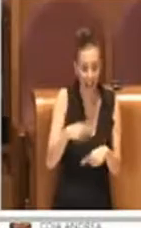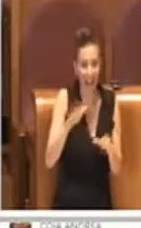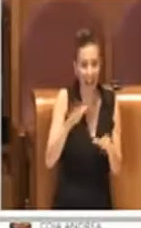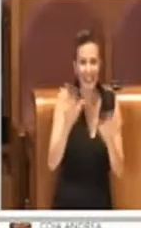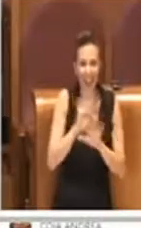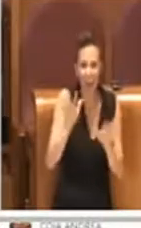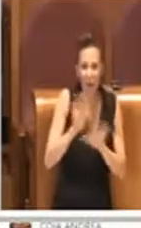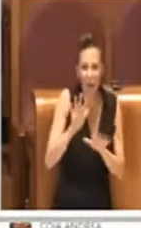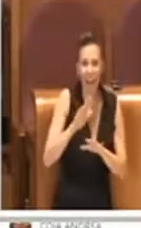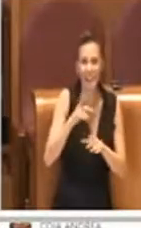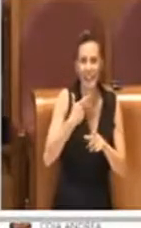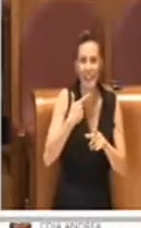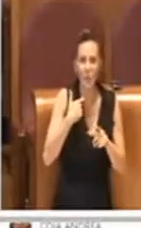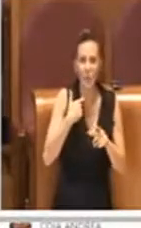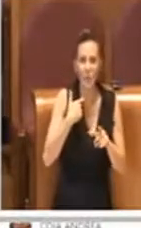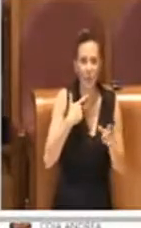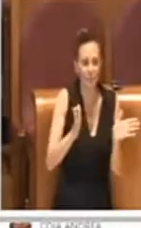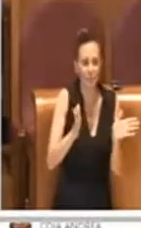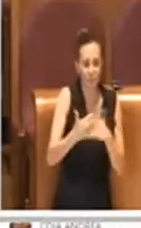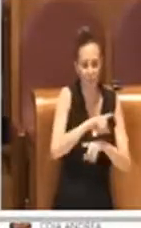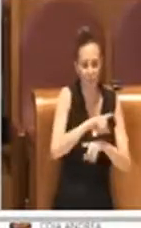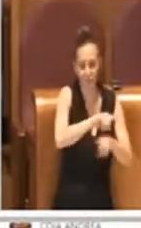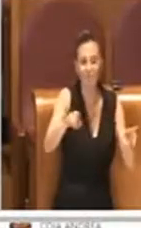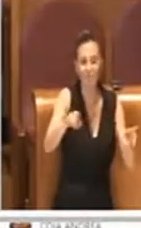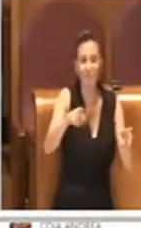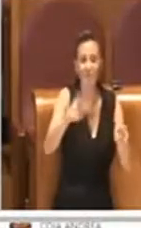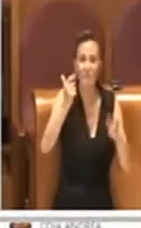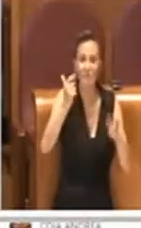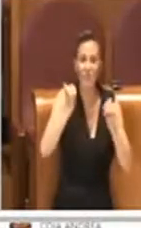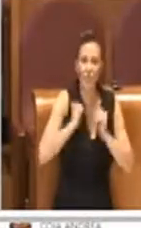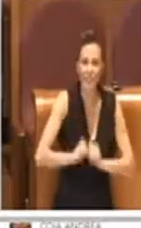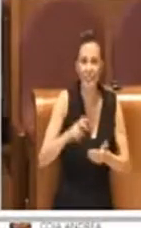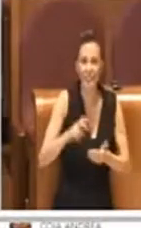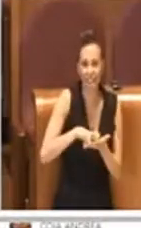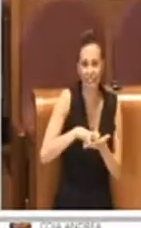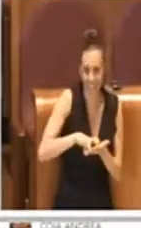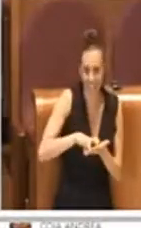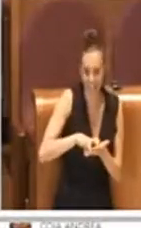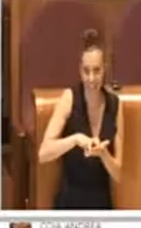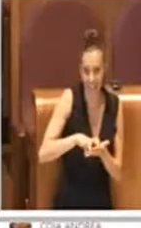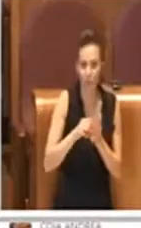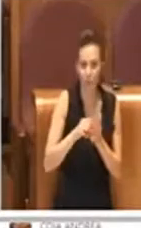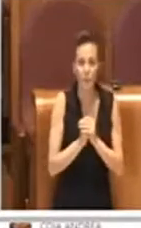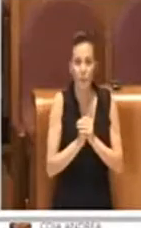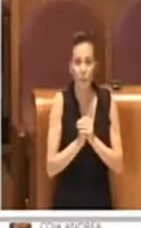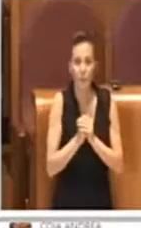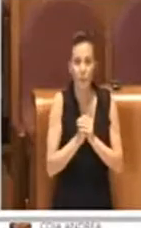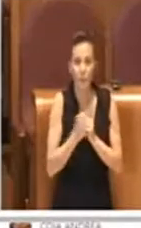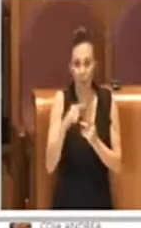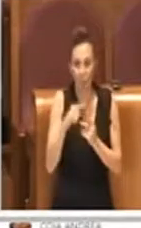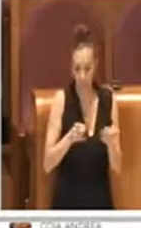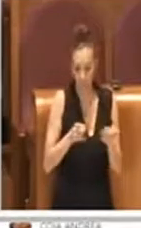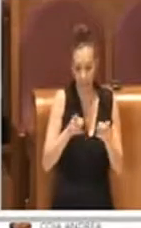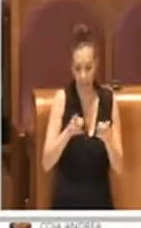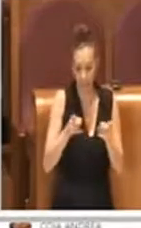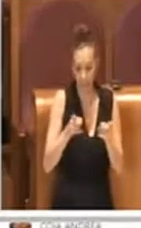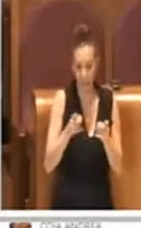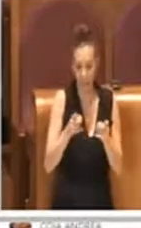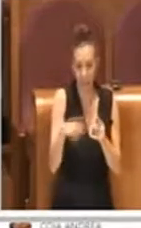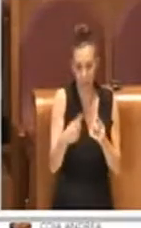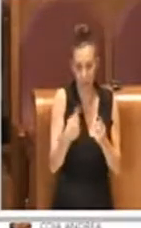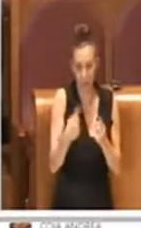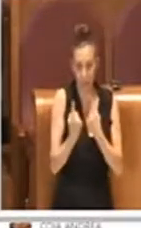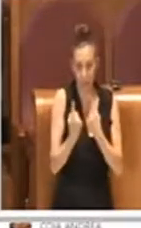debole e fragile della cittadinanza in un determinato periodo. Quindi questa variazione mette